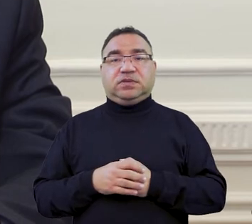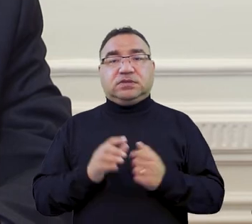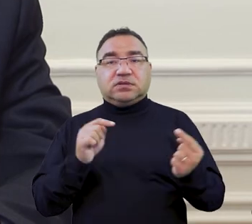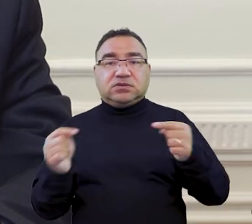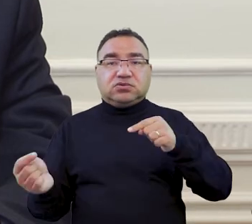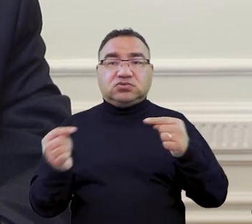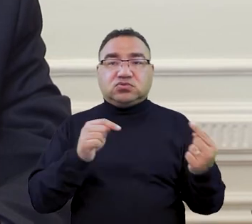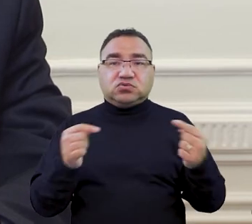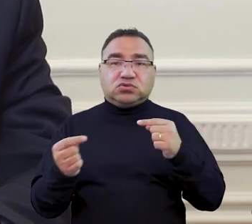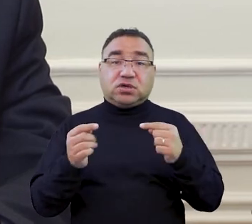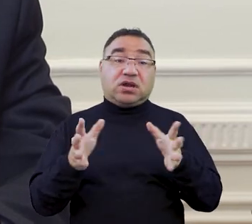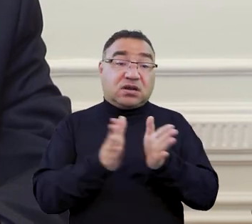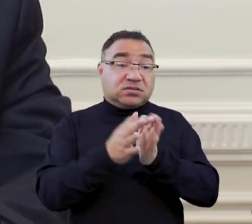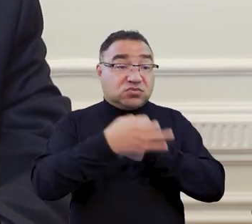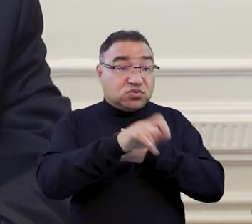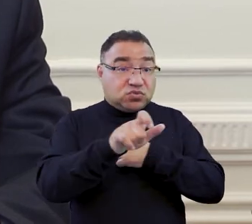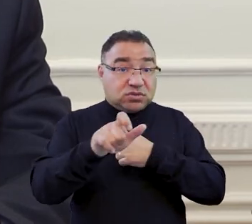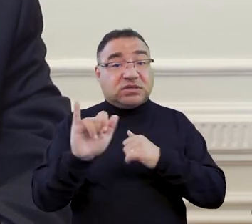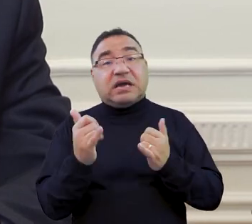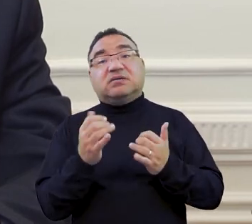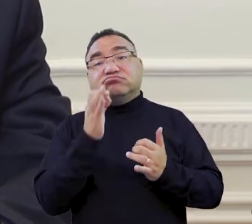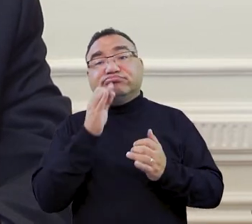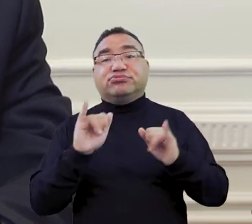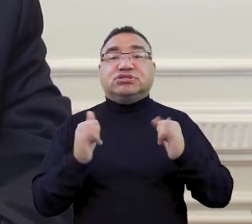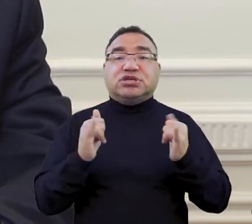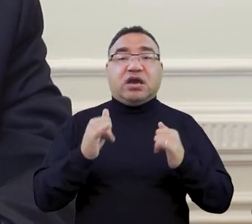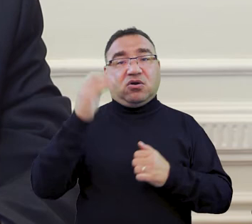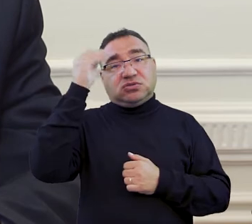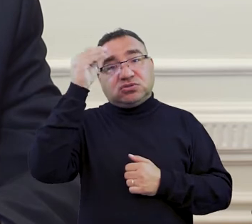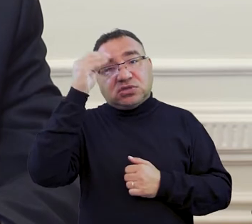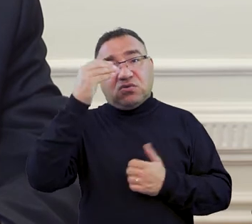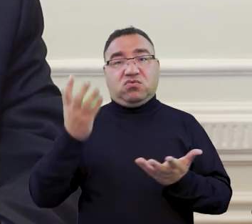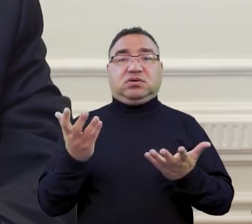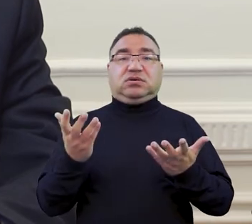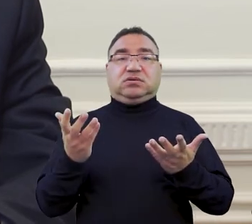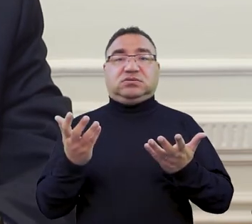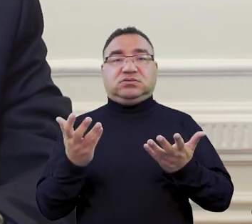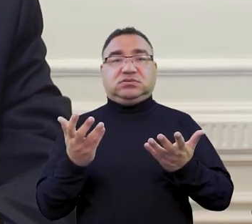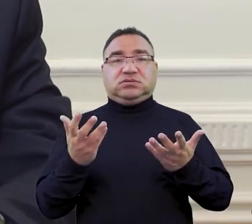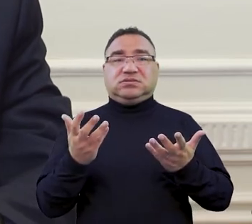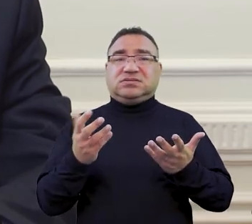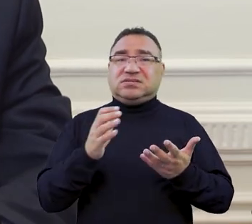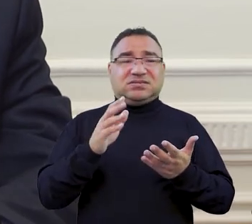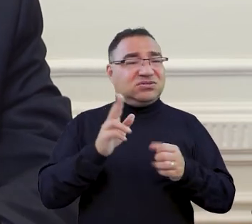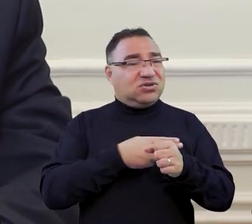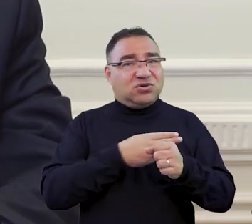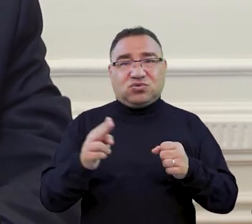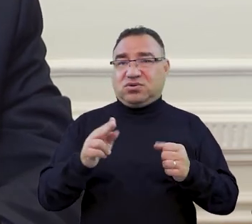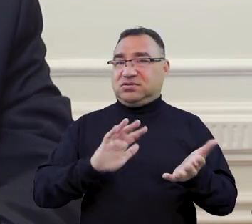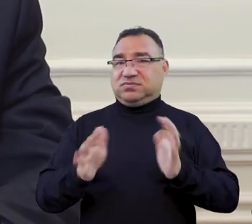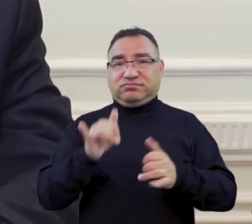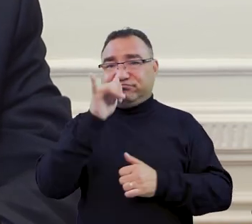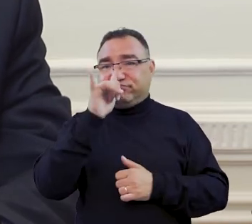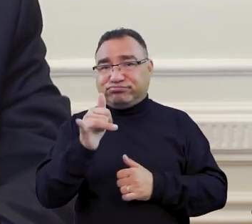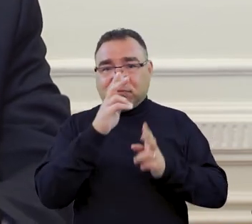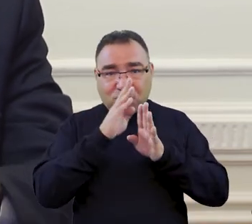dyskusje również ze studentami o jakości nauczania, o właśnie wyjątkowości pewnych form i tutaj